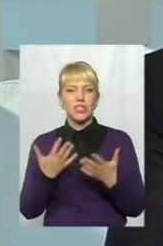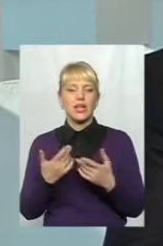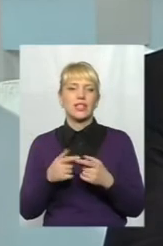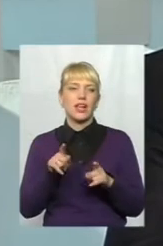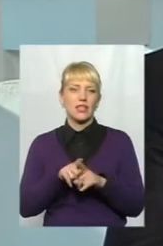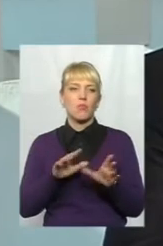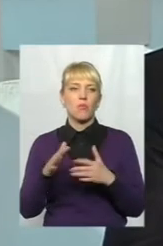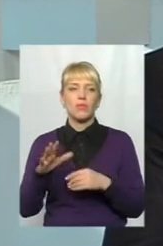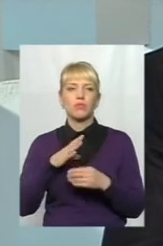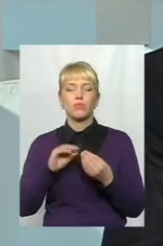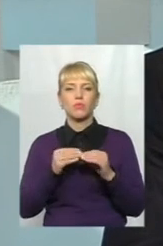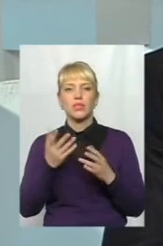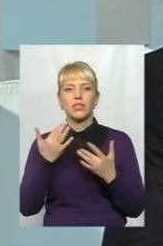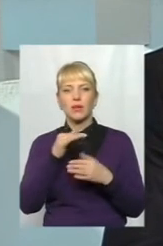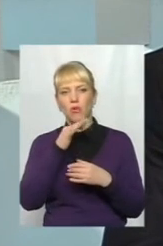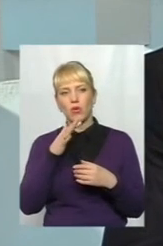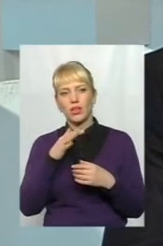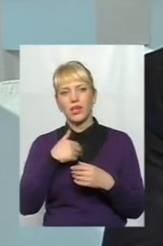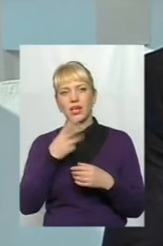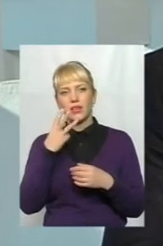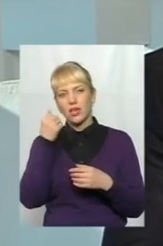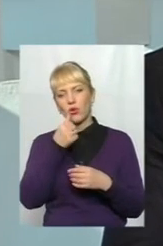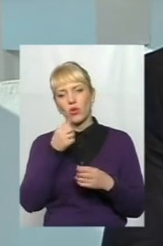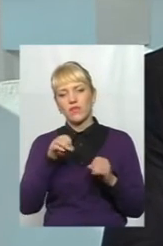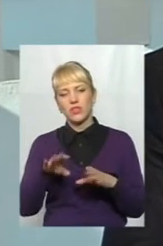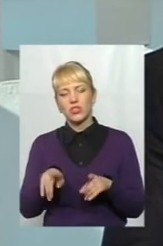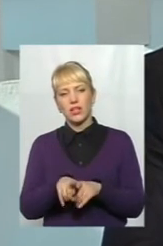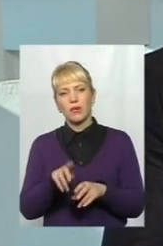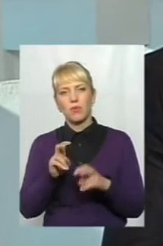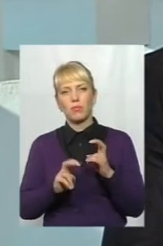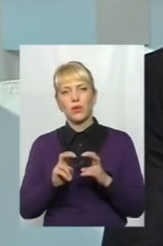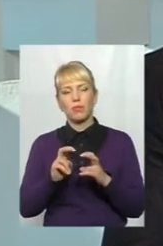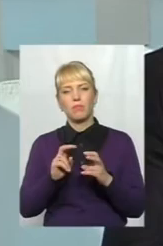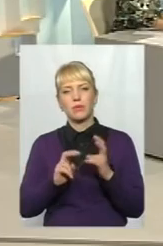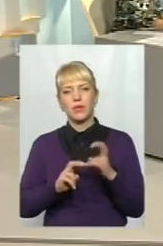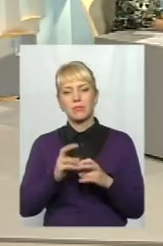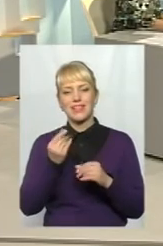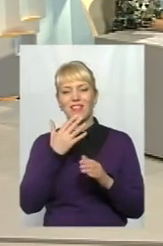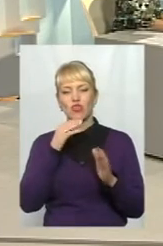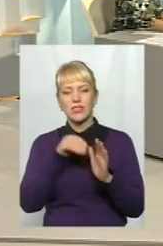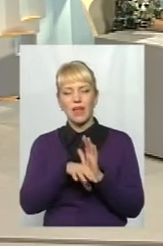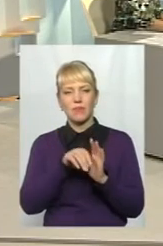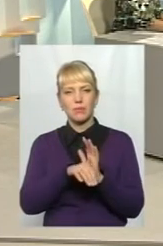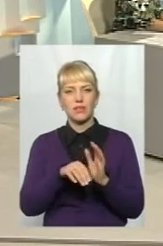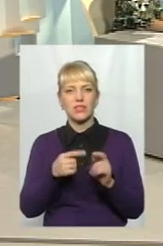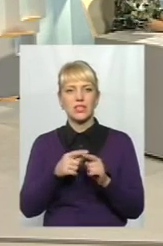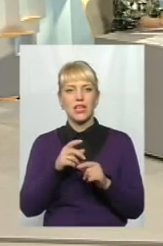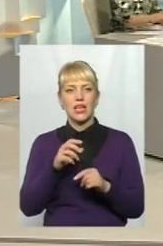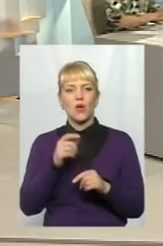було проблеми, які не могли три роки вирішити таке підприємство з іноземними інвестиціями «Дівельсдорф Україна» по